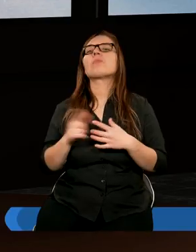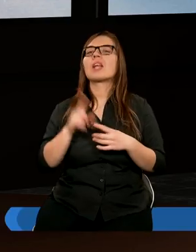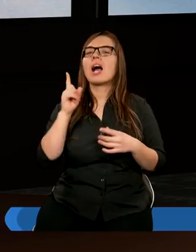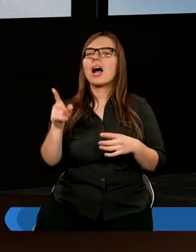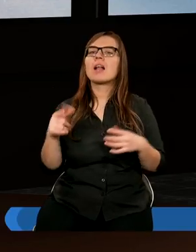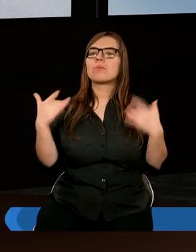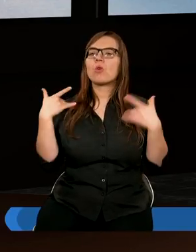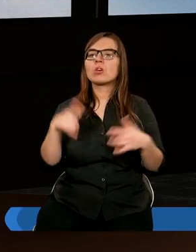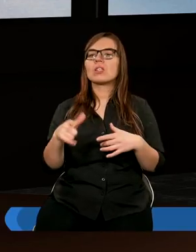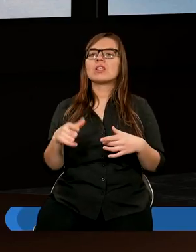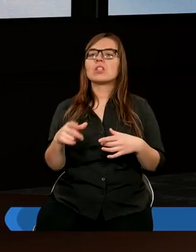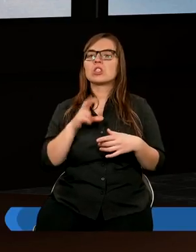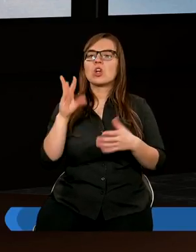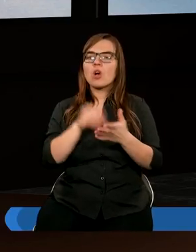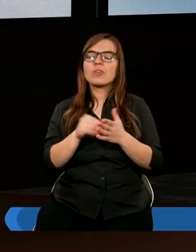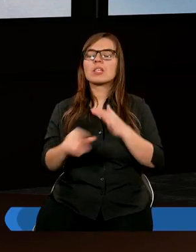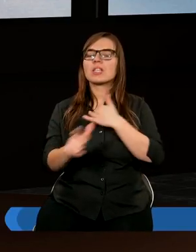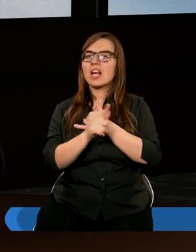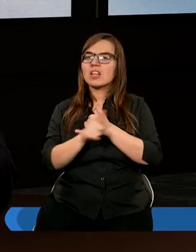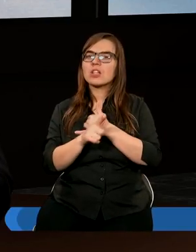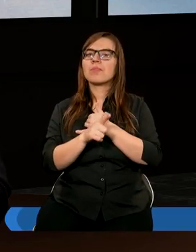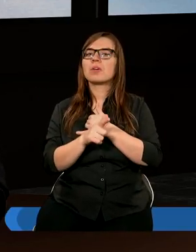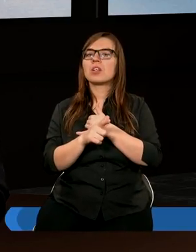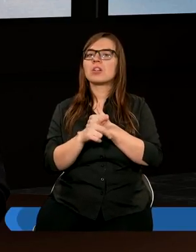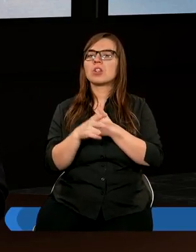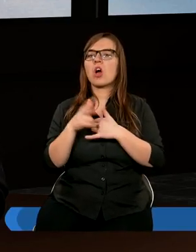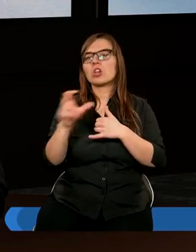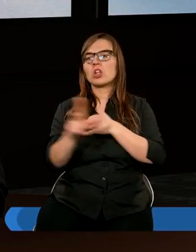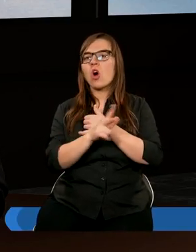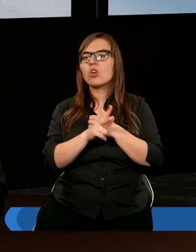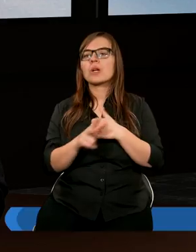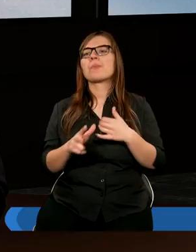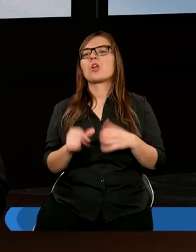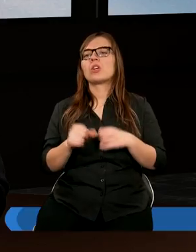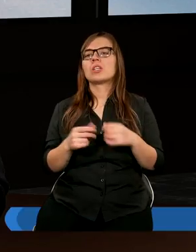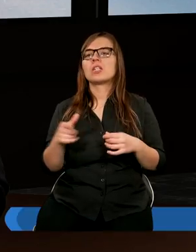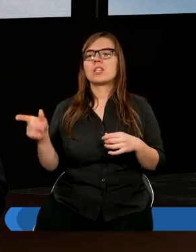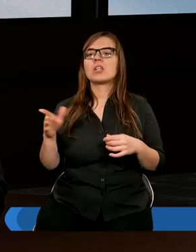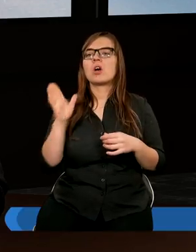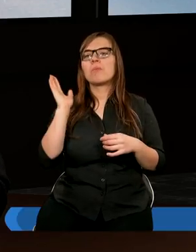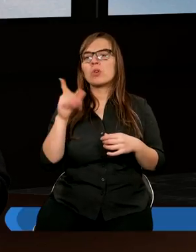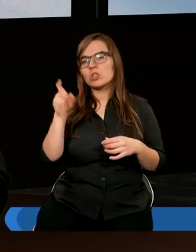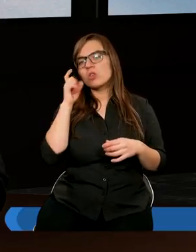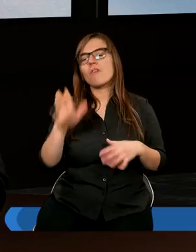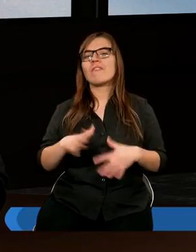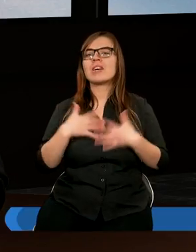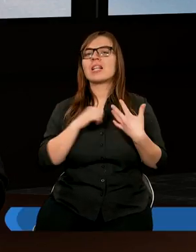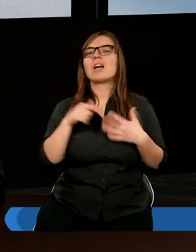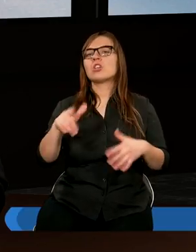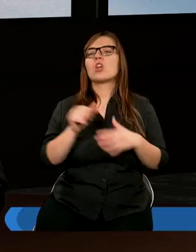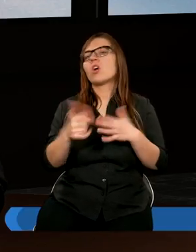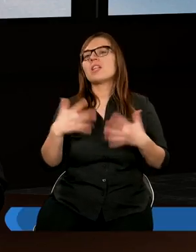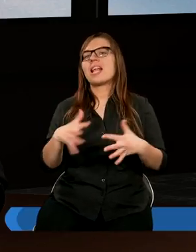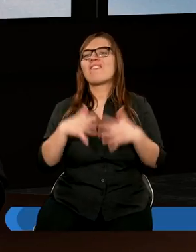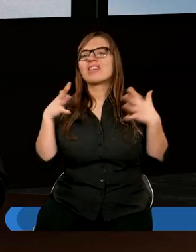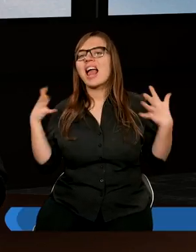Albo życie ludzkie trwa lat 70, jak sił starczy 80, a co się człowiekowi chlubom wydaje, to tylko